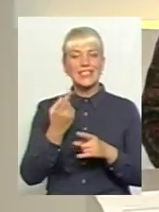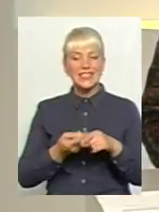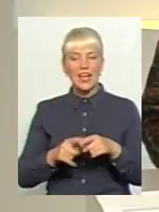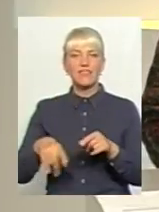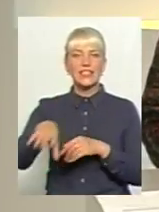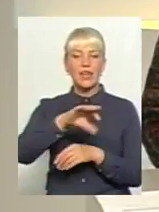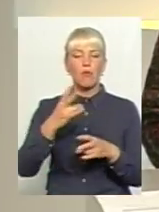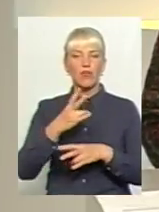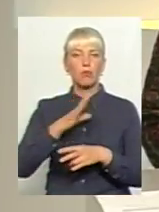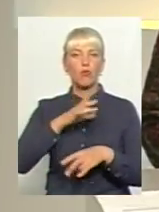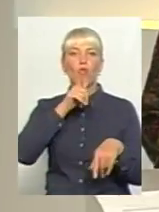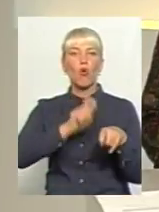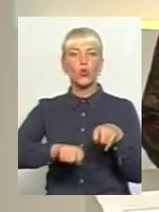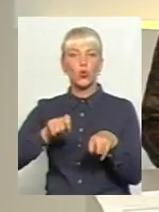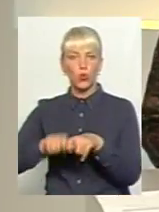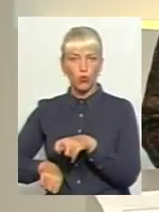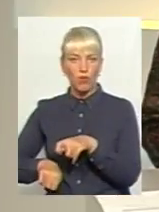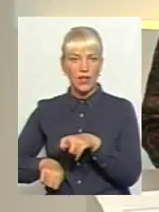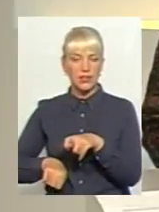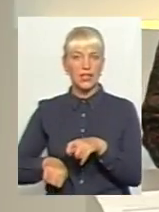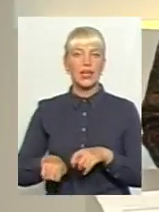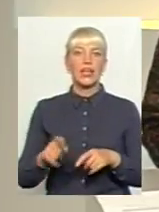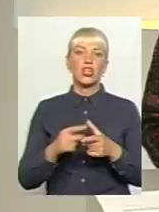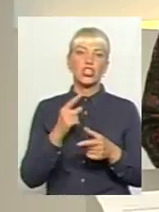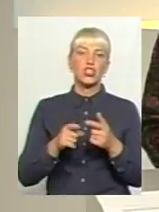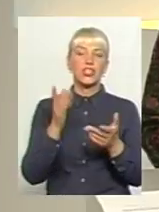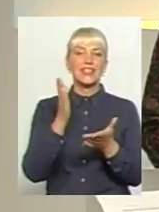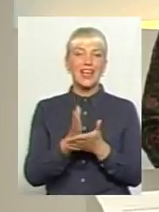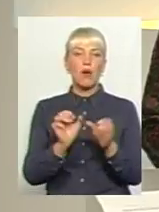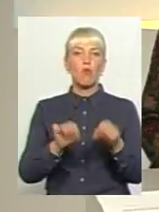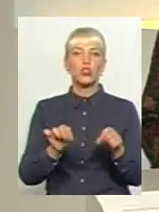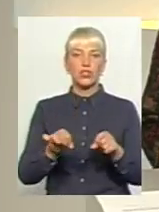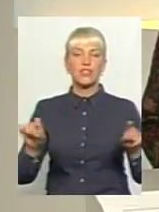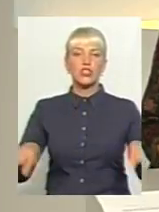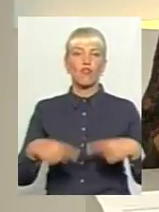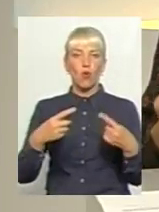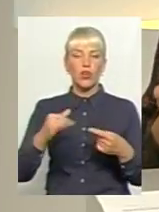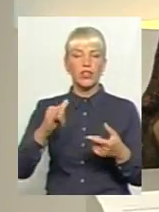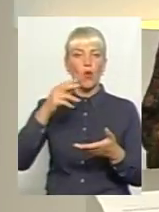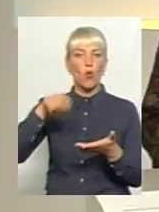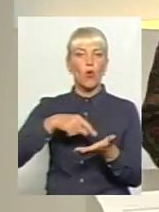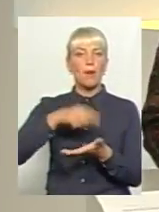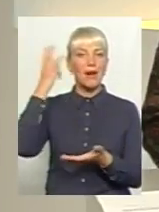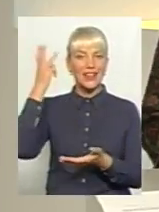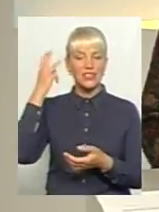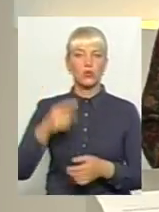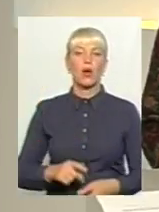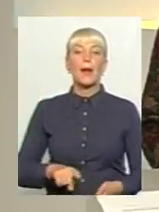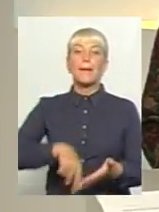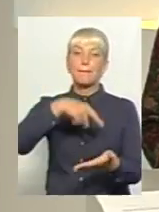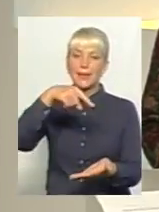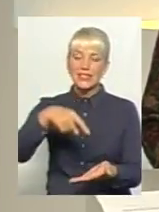звичайно, чи є можливість створення у Хмельницькому все ж таки міського